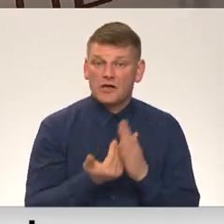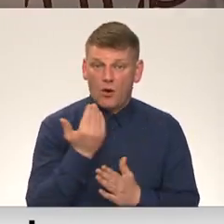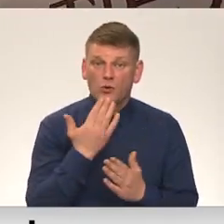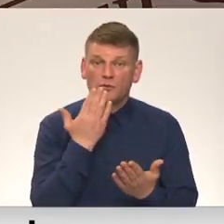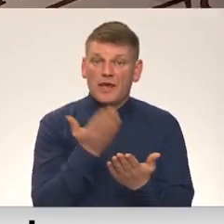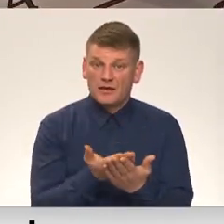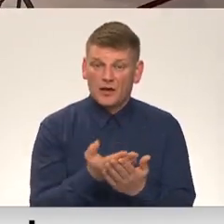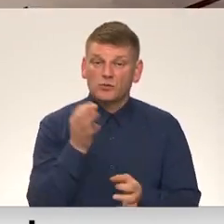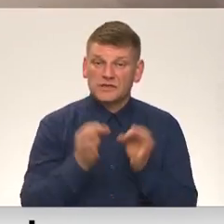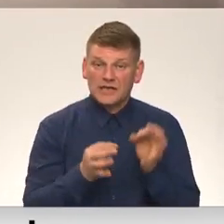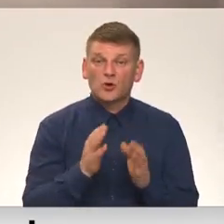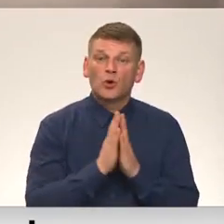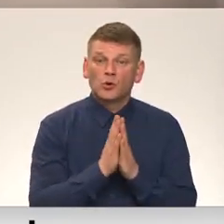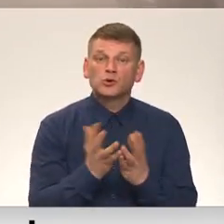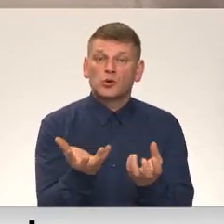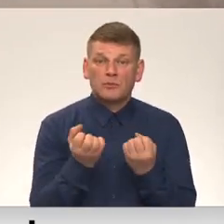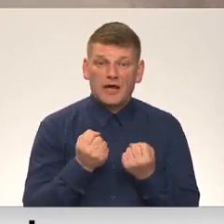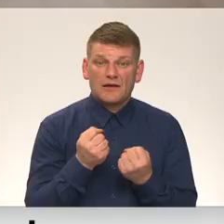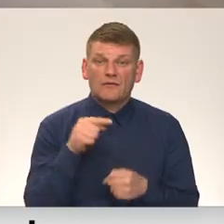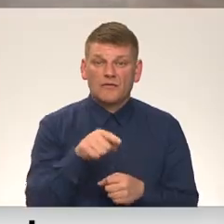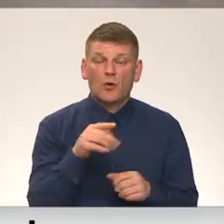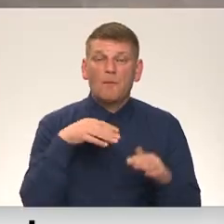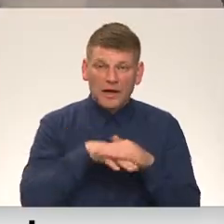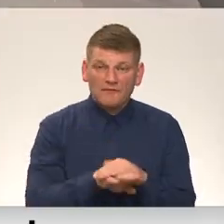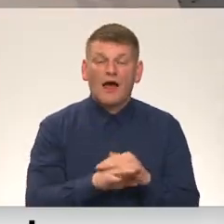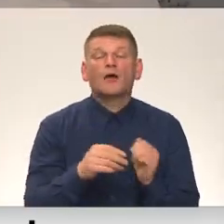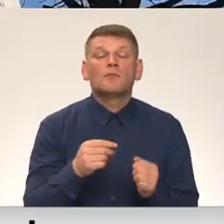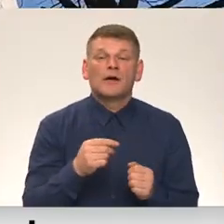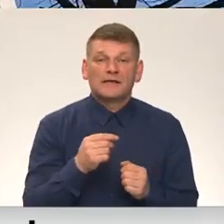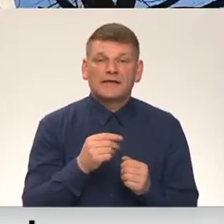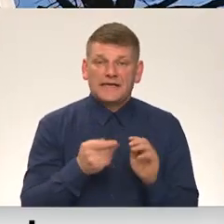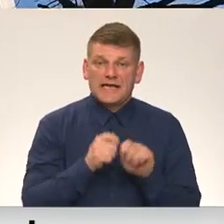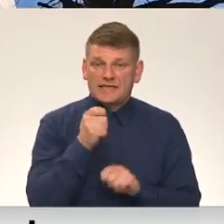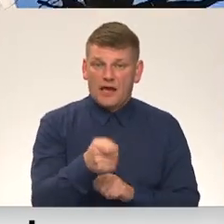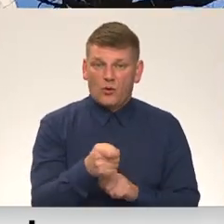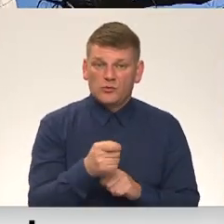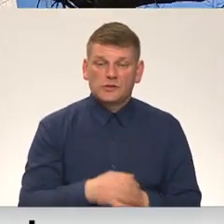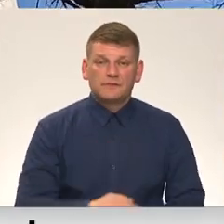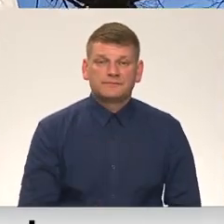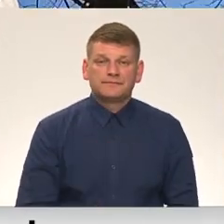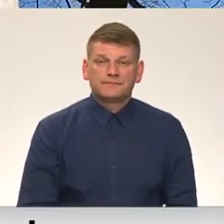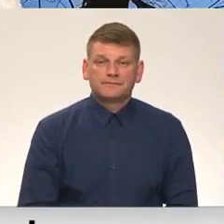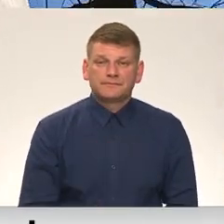pieteikumus tiesā, lūdzot pieņemt viņu patvēruma iesniegumus. Dinījiem ļana vēmā ar Jūsts Vidzemes televīzija.